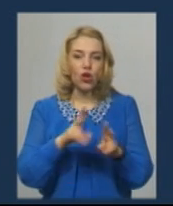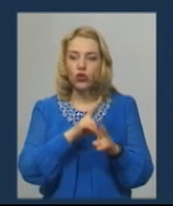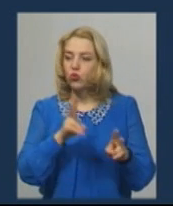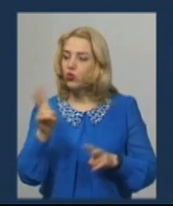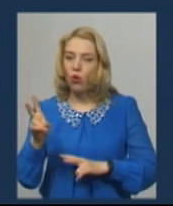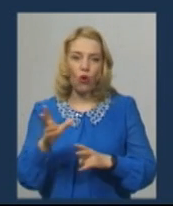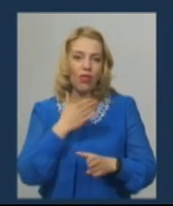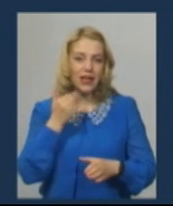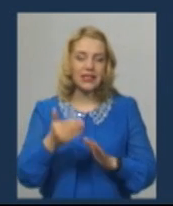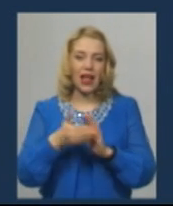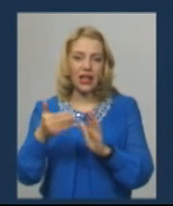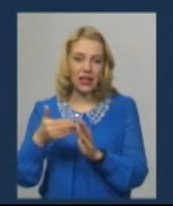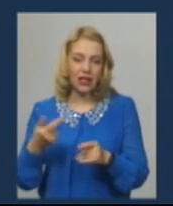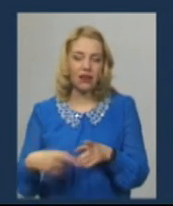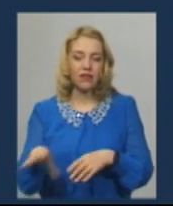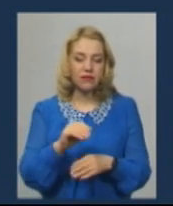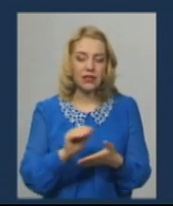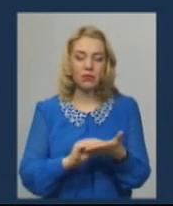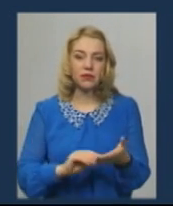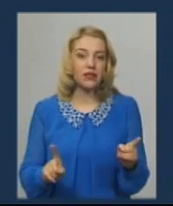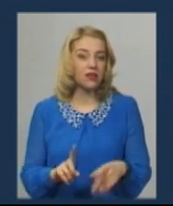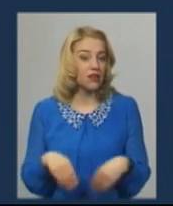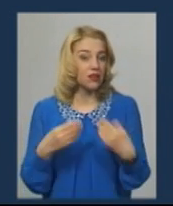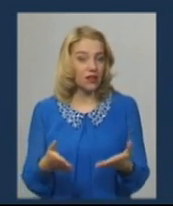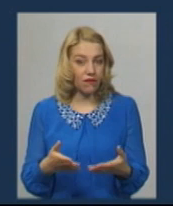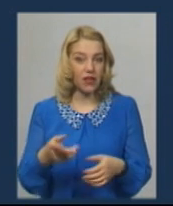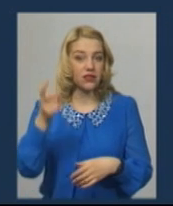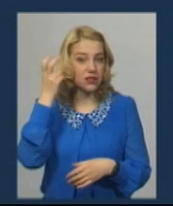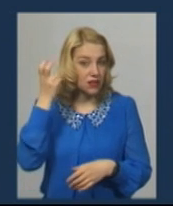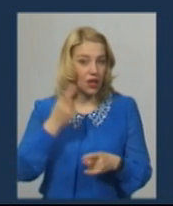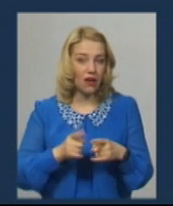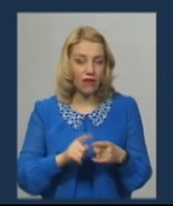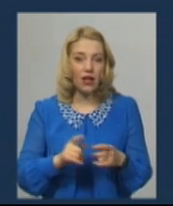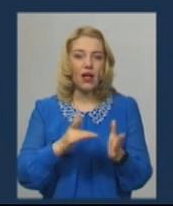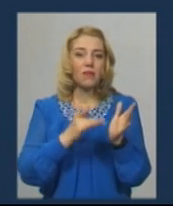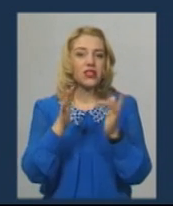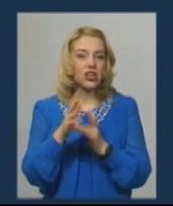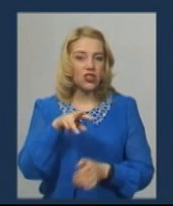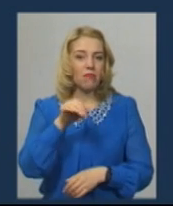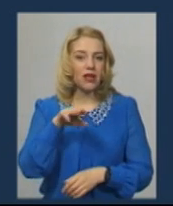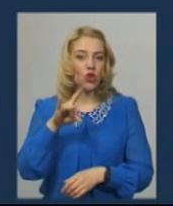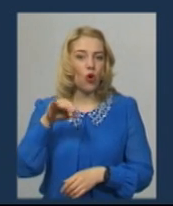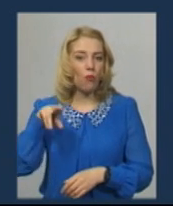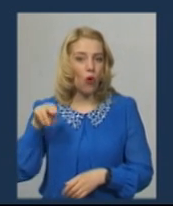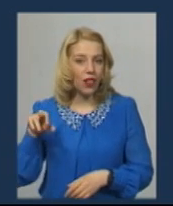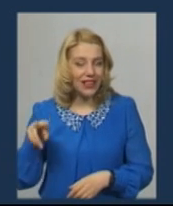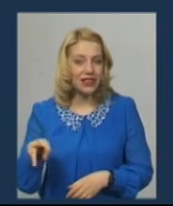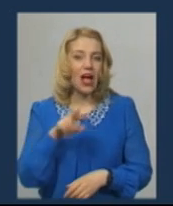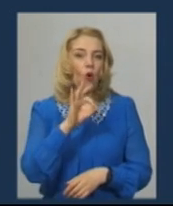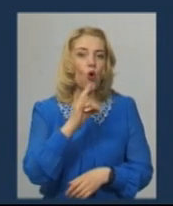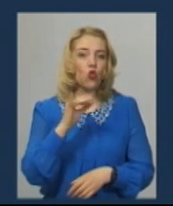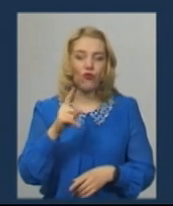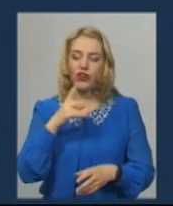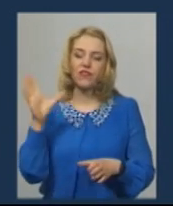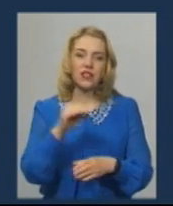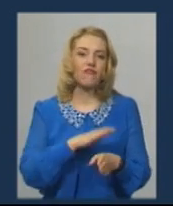захликав. Всі ті предписання, які нам давали із Києва, Славженніший мітрополіт Онуфрій нам говорив, всі виконуйте